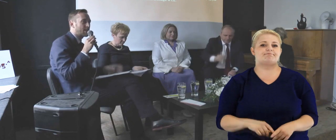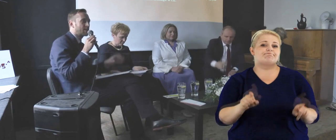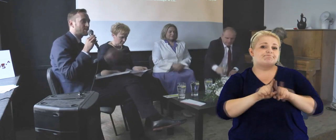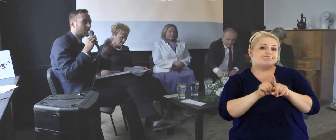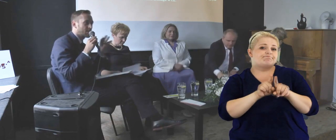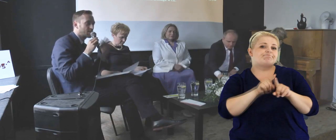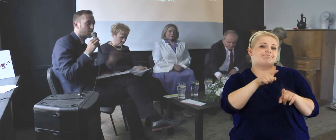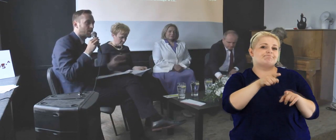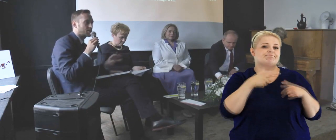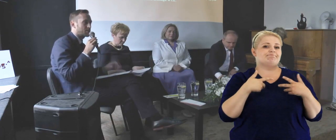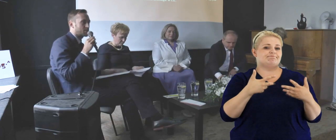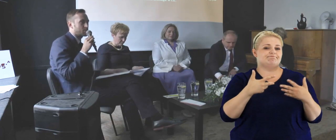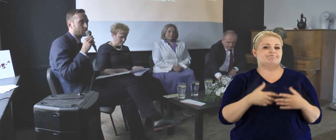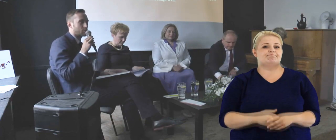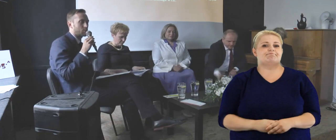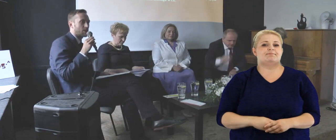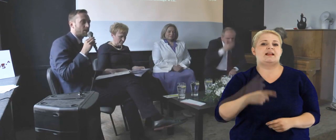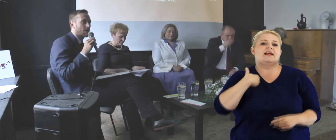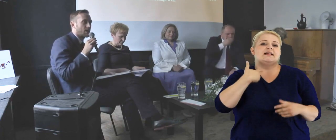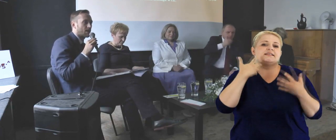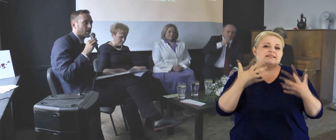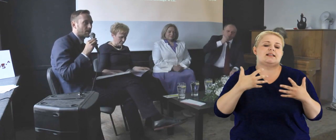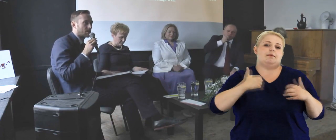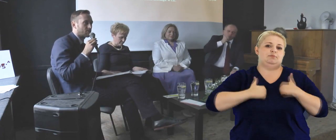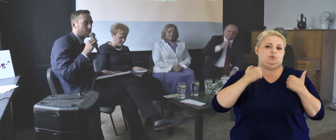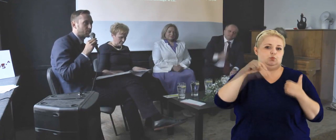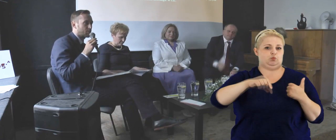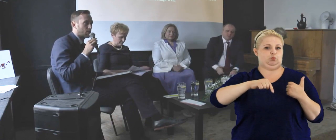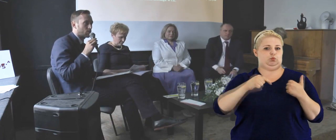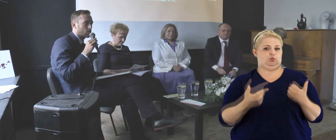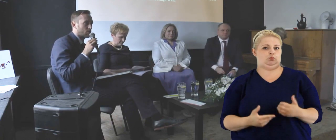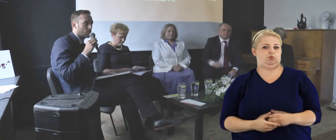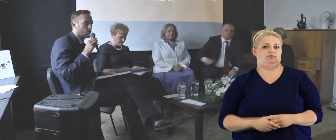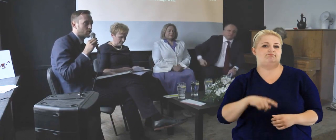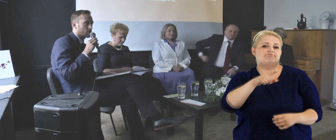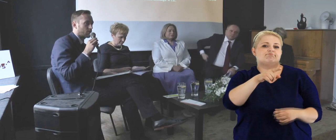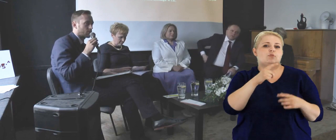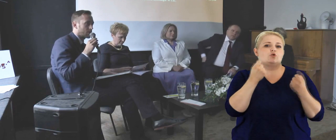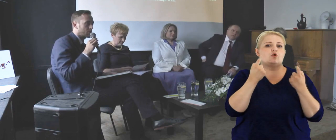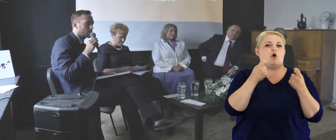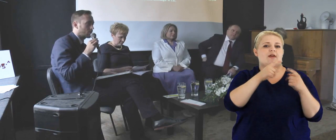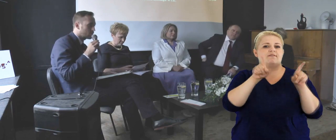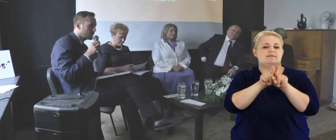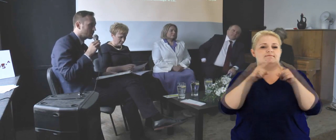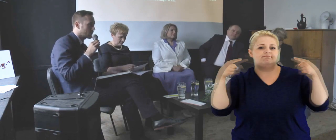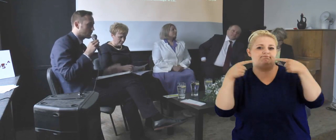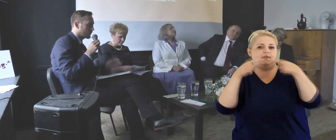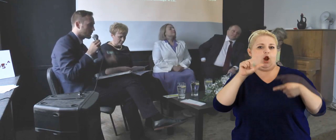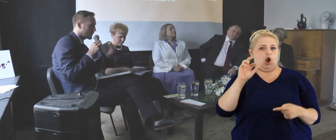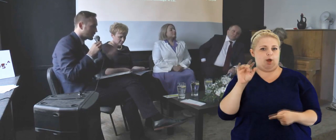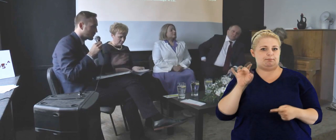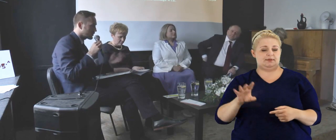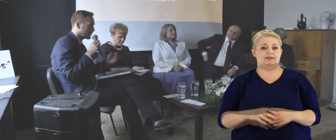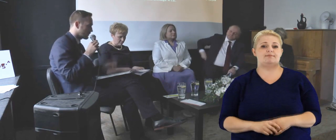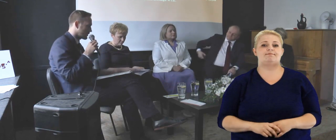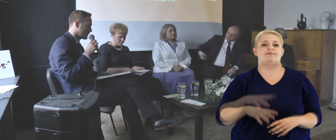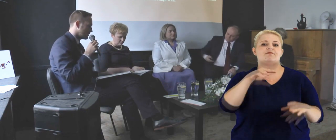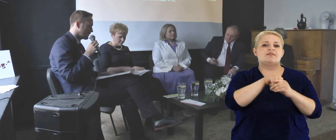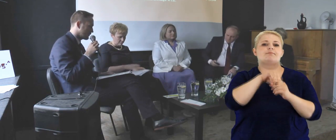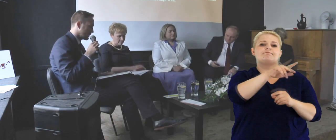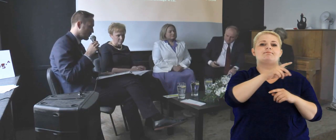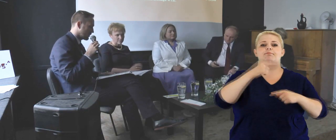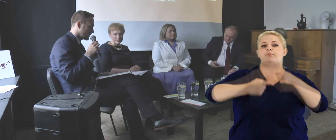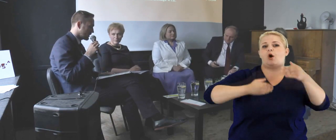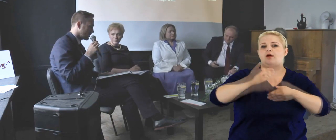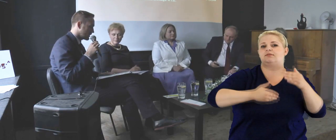byśmy chcieli, więc tym bardziej chcemy, żeby tutaj wybrzmiało to, co w kontekście lobbyingu, w kontekście procesów